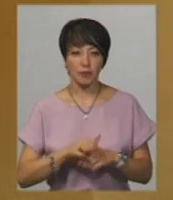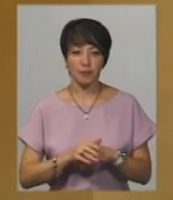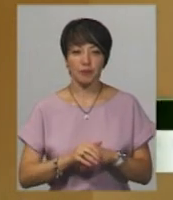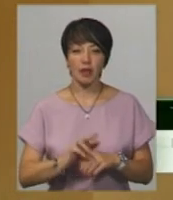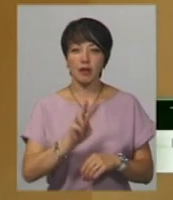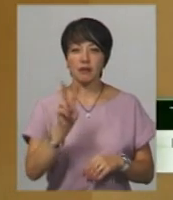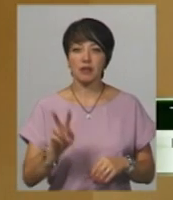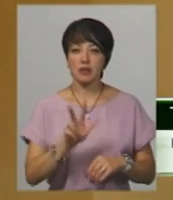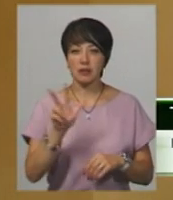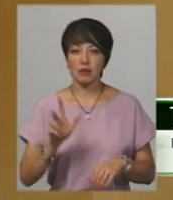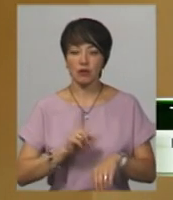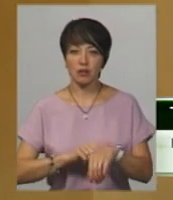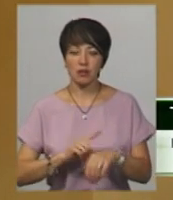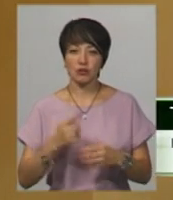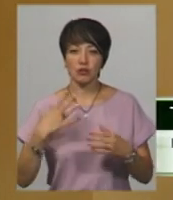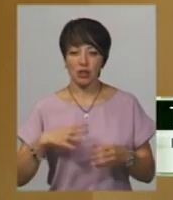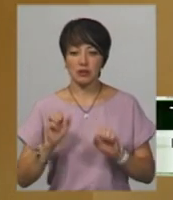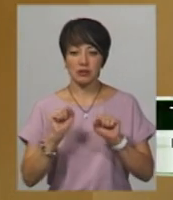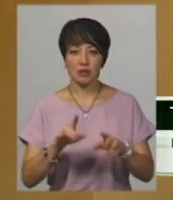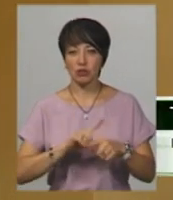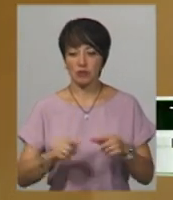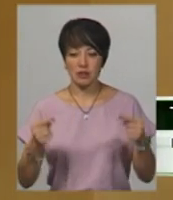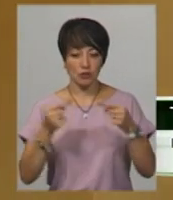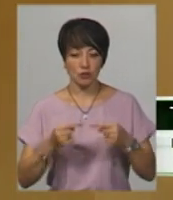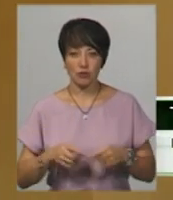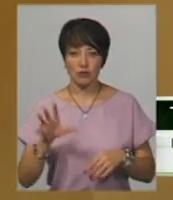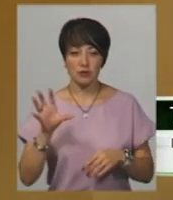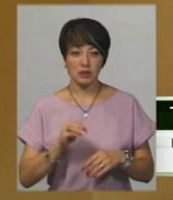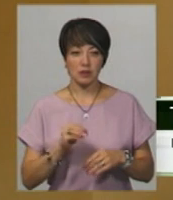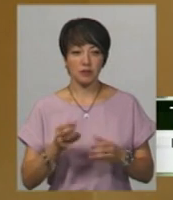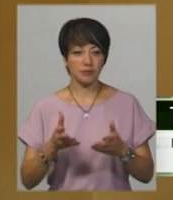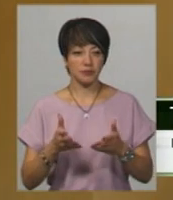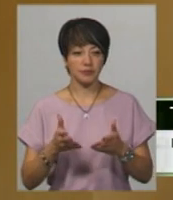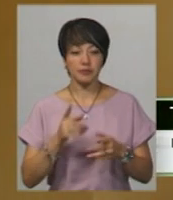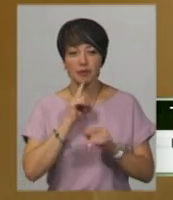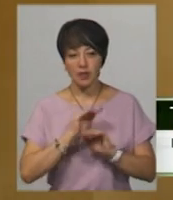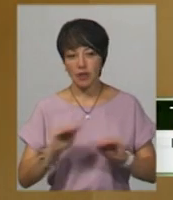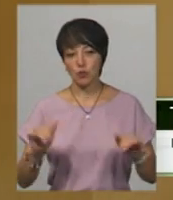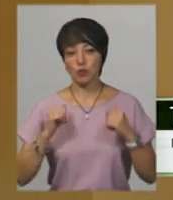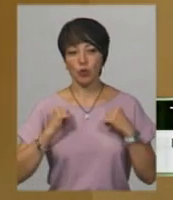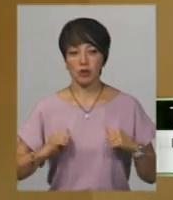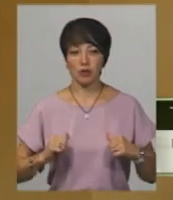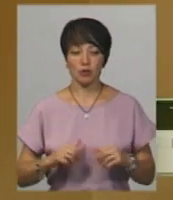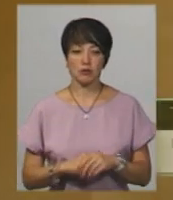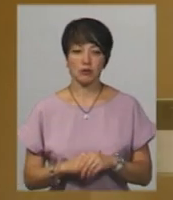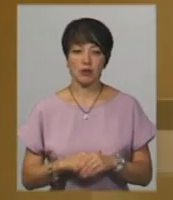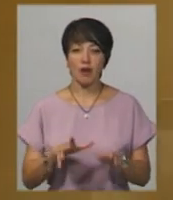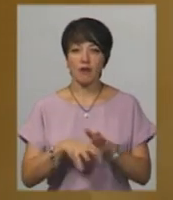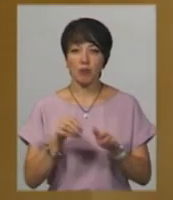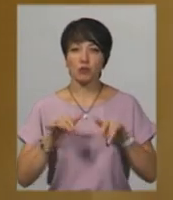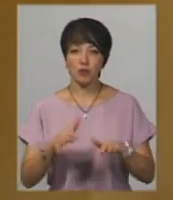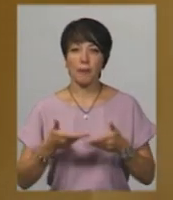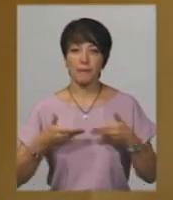години зачекали, в принципі, здали швидко, все у нас зійшлося, все у нас пришто, тихо, спокійно, виборчим